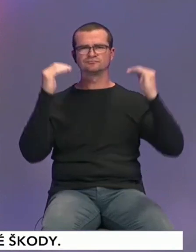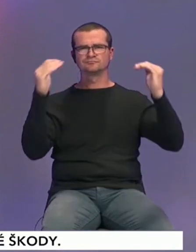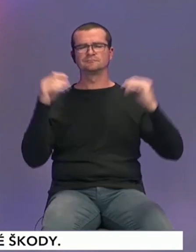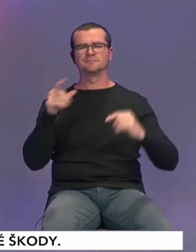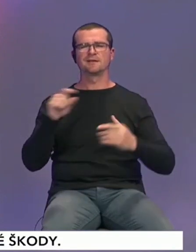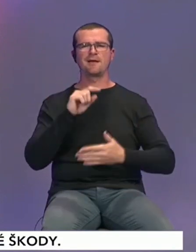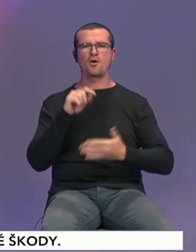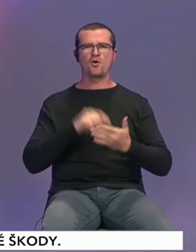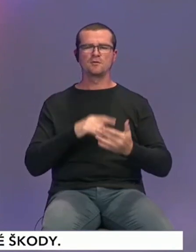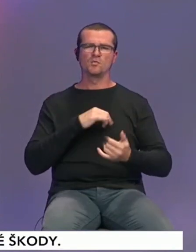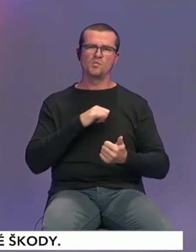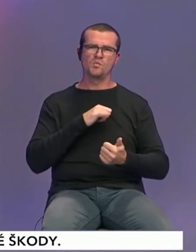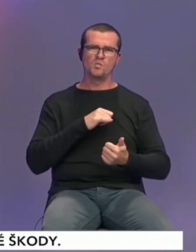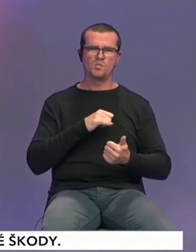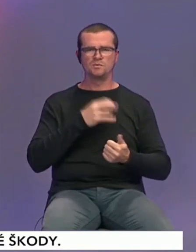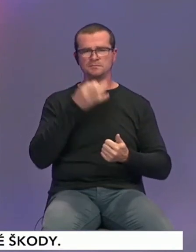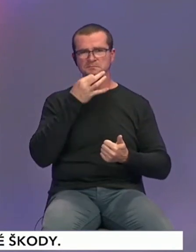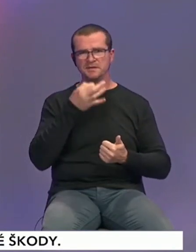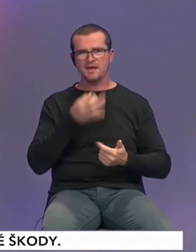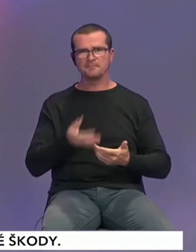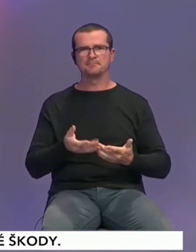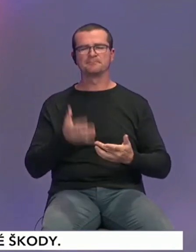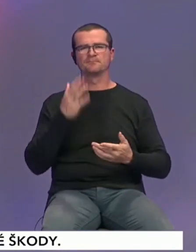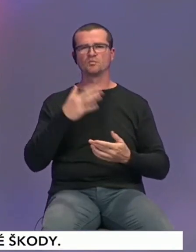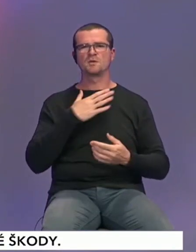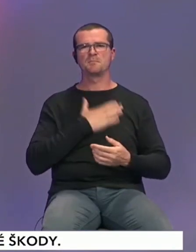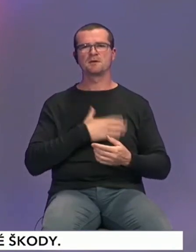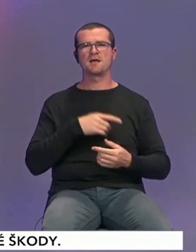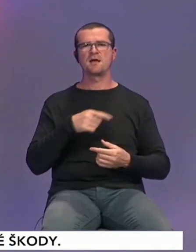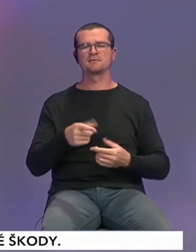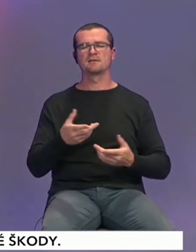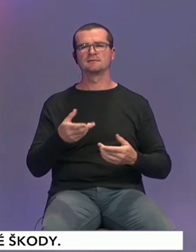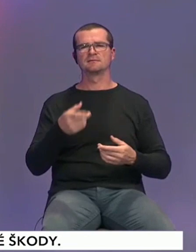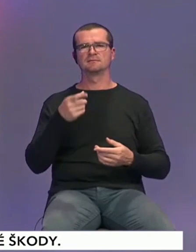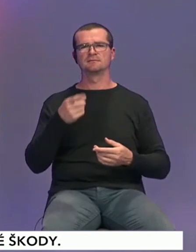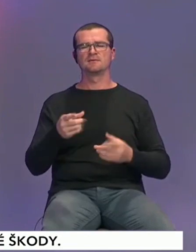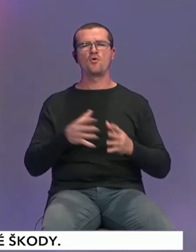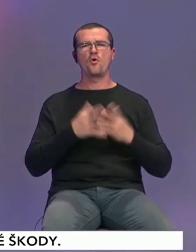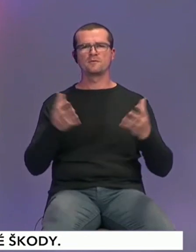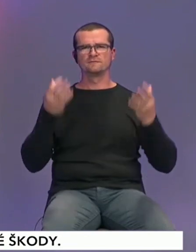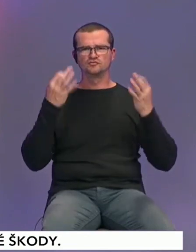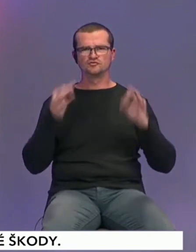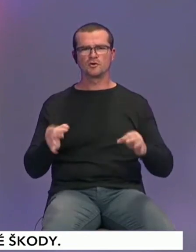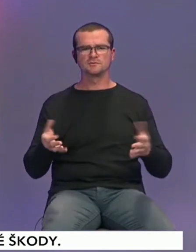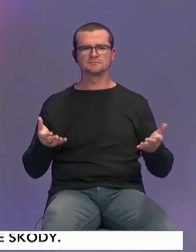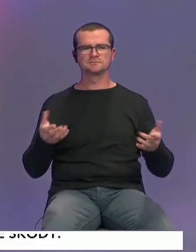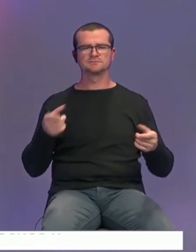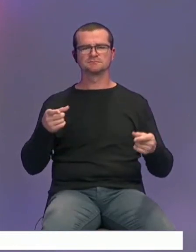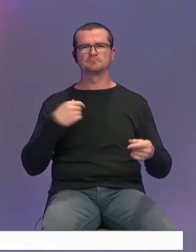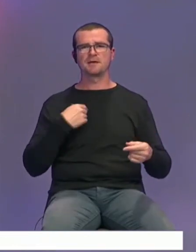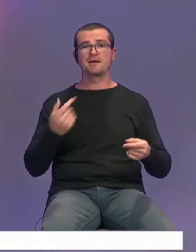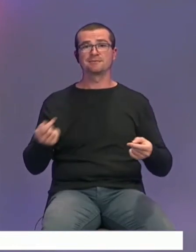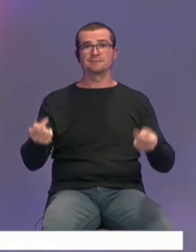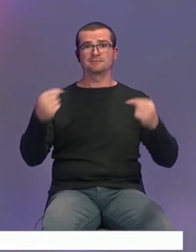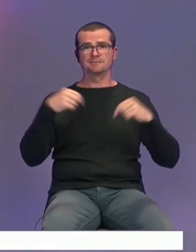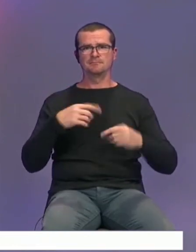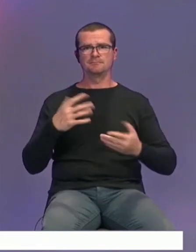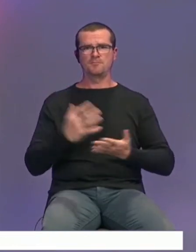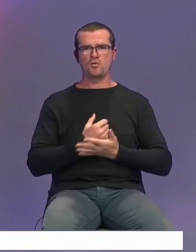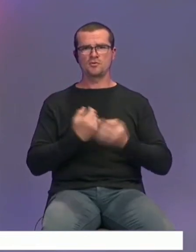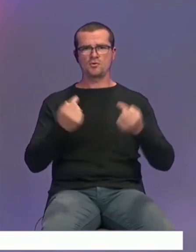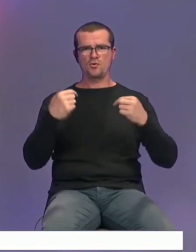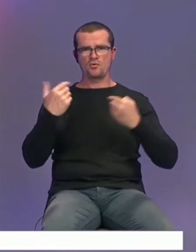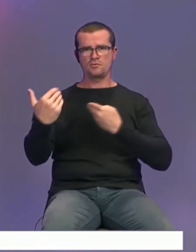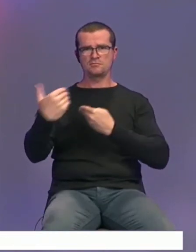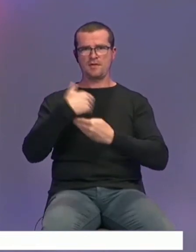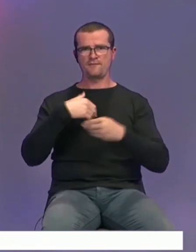otázky ma budú zaujímať a budem rád, keď povedz, to je obrovská čest, že sme ho dostali na Slovensku, že príde k nám,